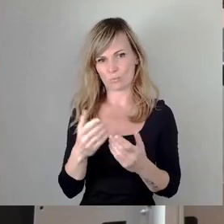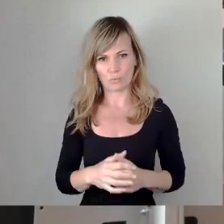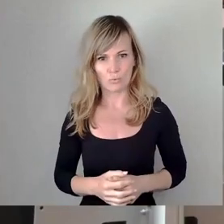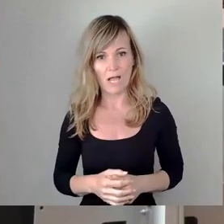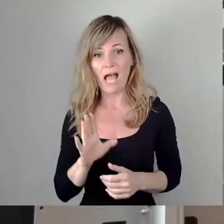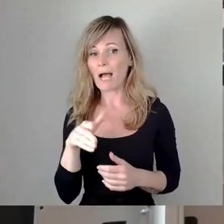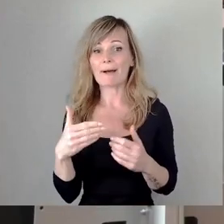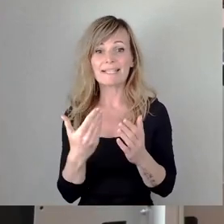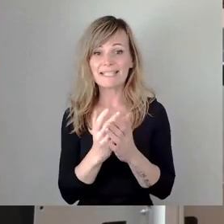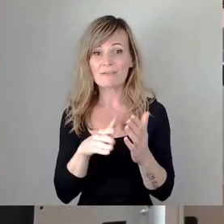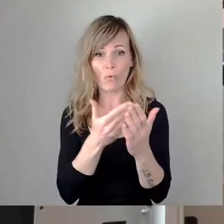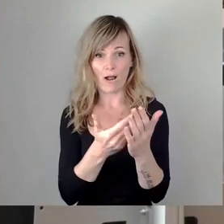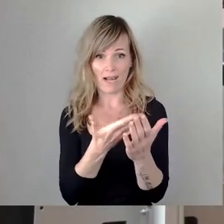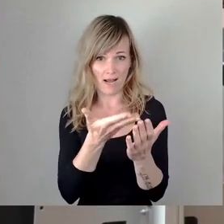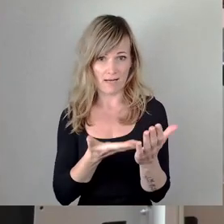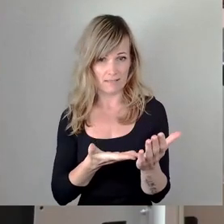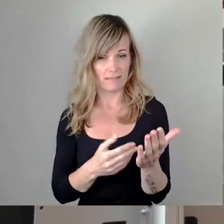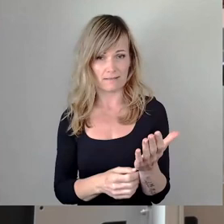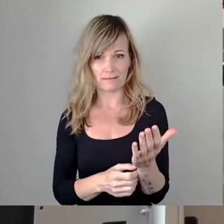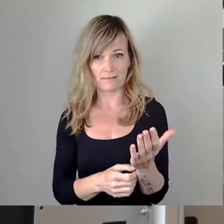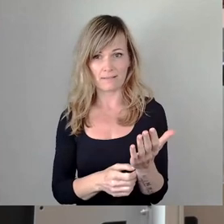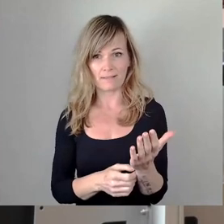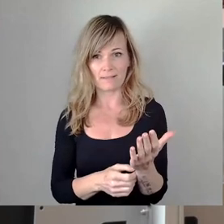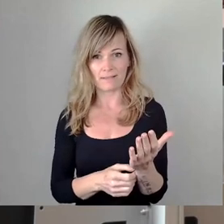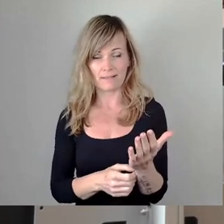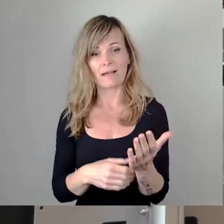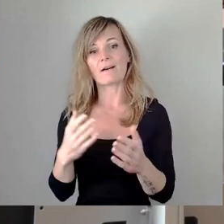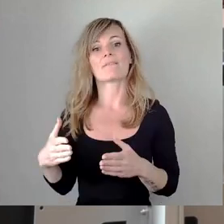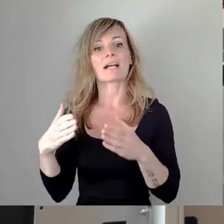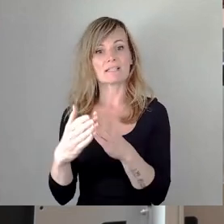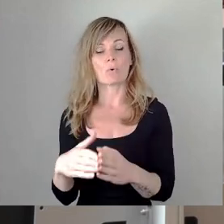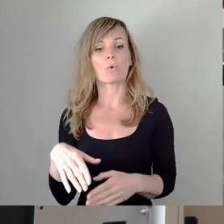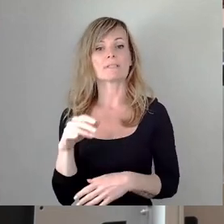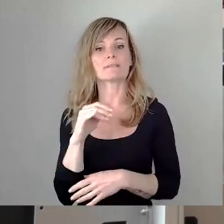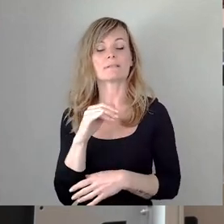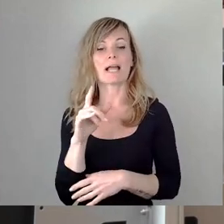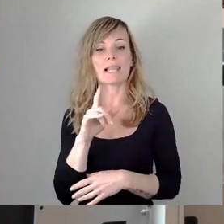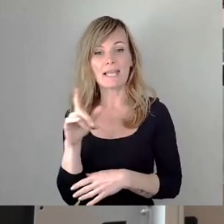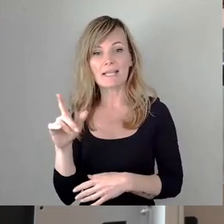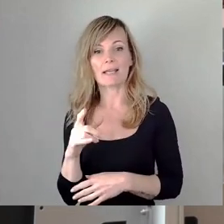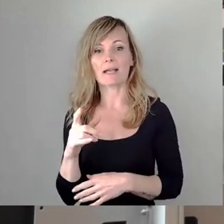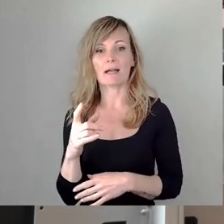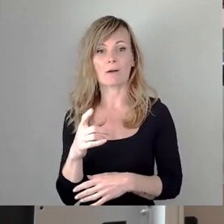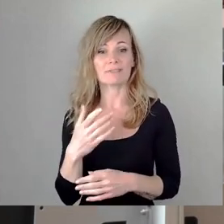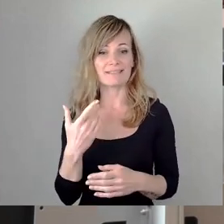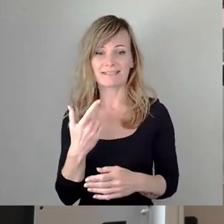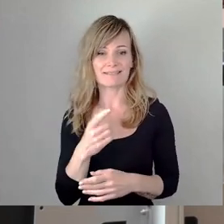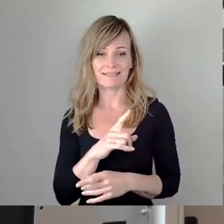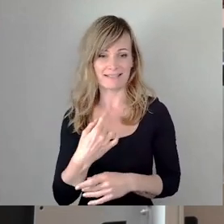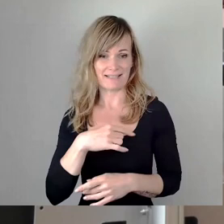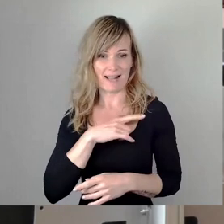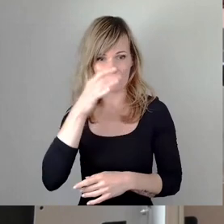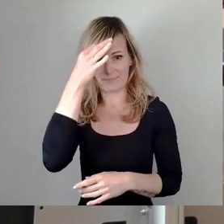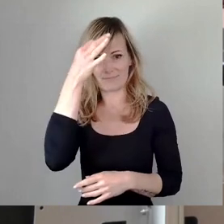Vorlage stammt nicht von der Fraktion Die Linke und nicht von André Schollbach. Diese Vorlage